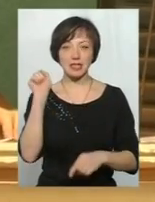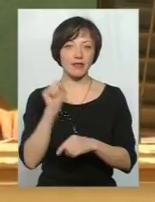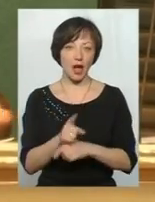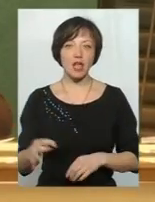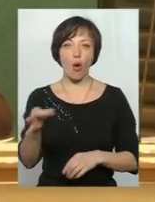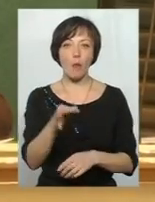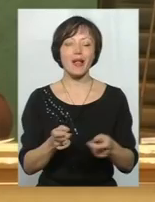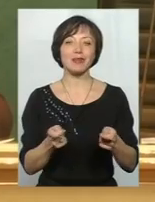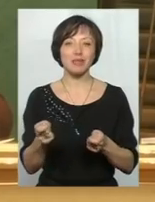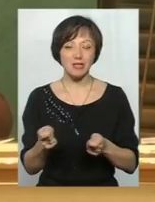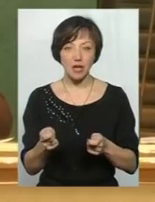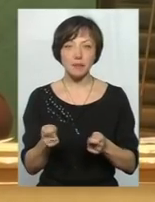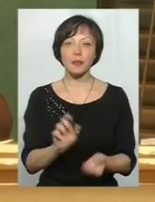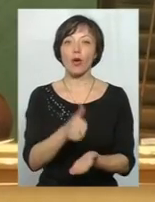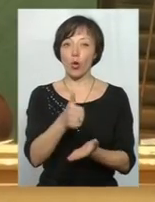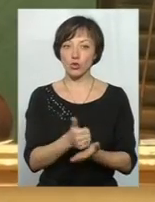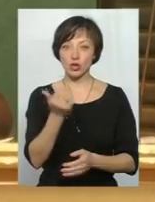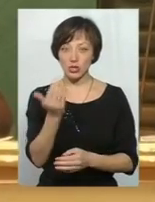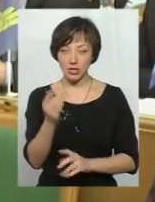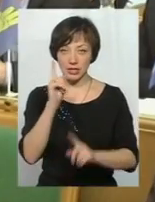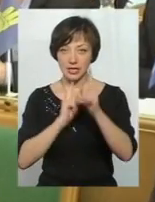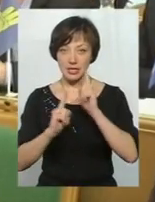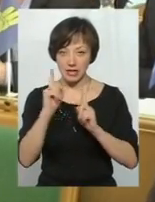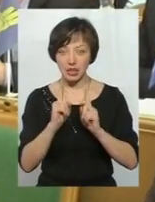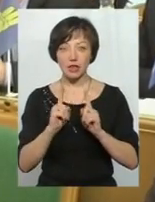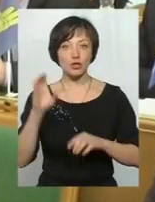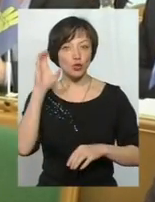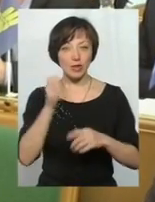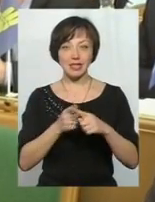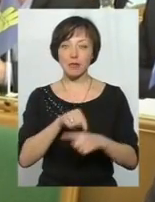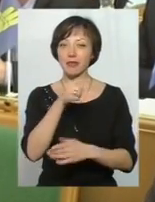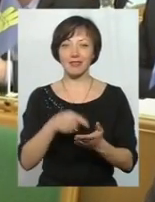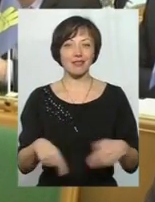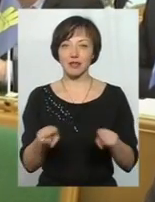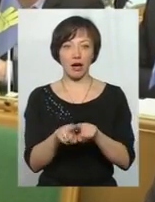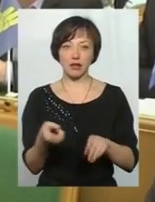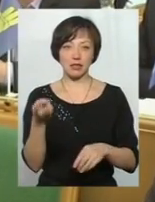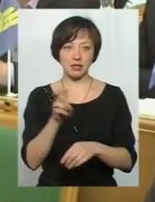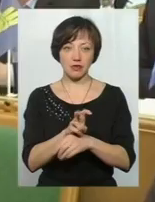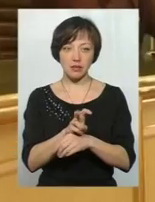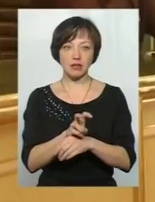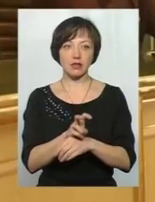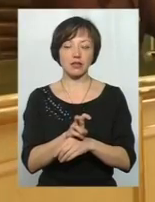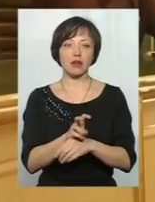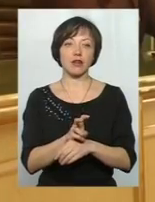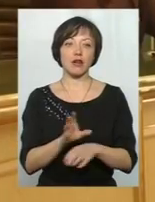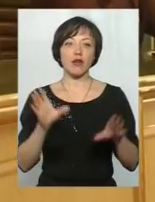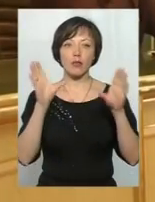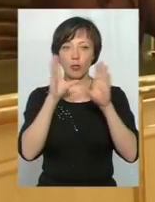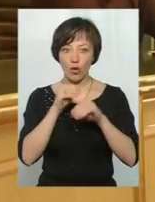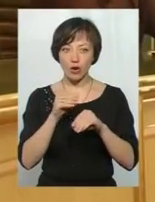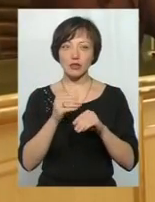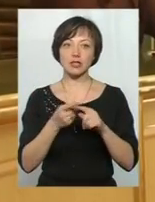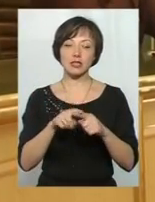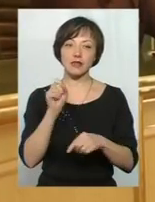облдержадміністрації, очільник якої на засіданні сесії, де слухалося це питання, так і не з'явився. Впораються посадовці з задачею,